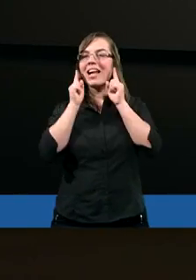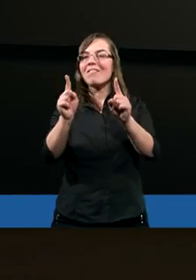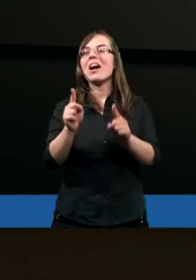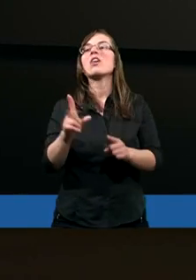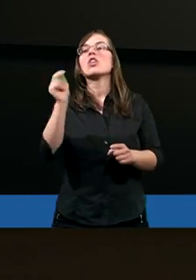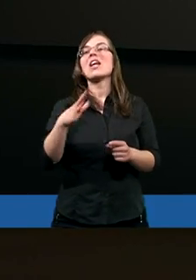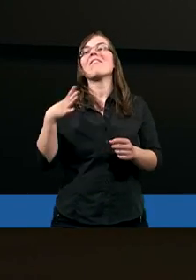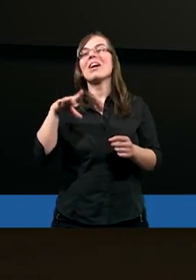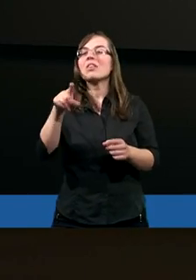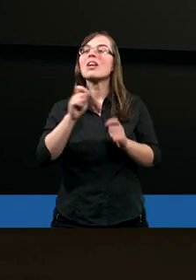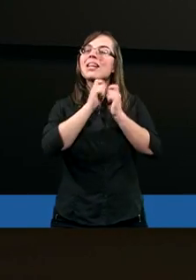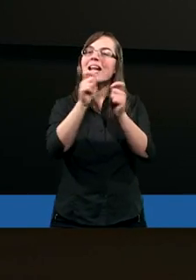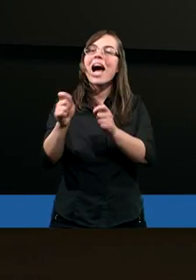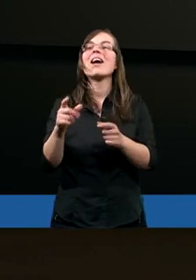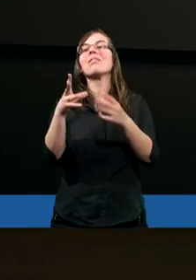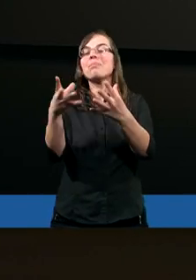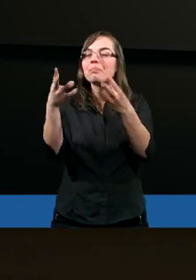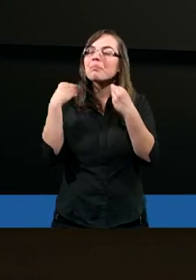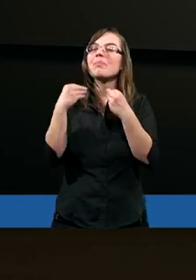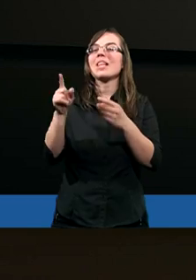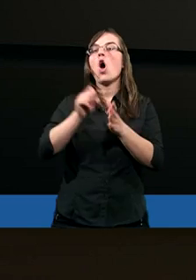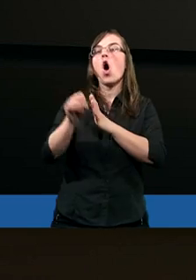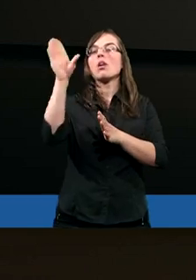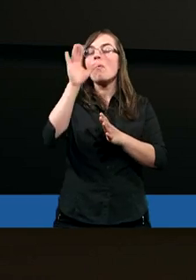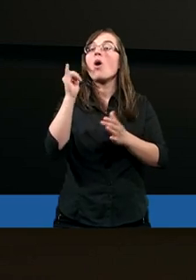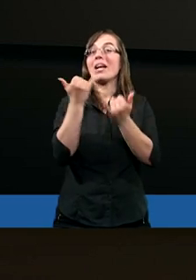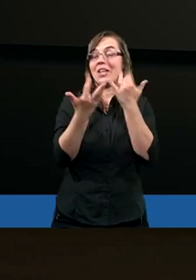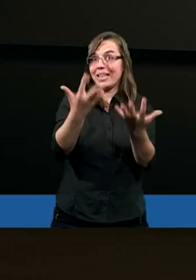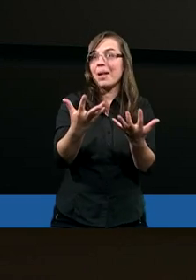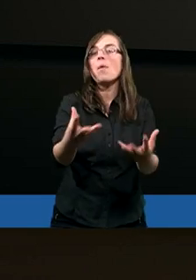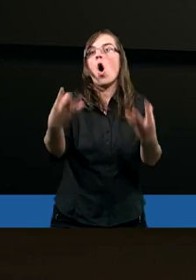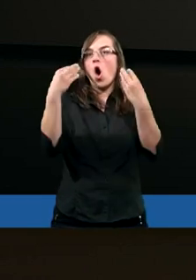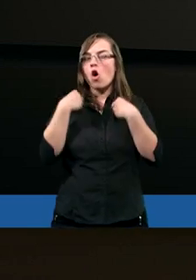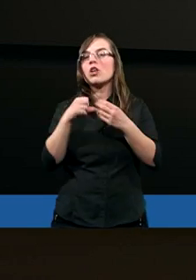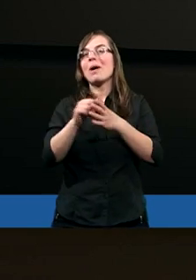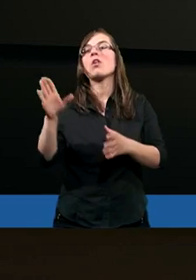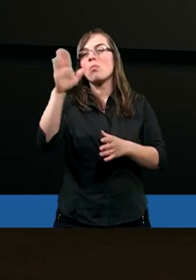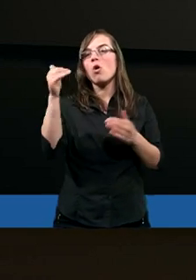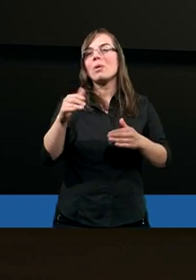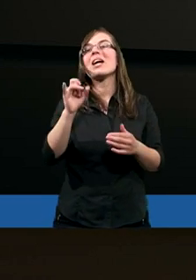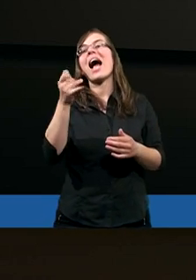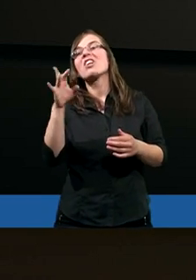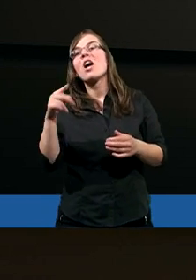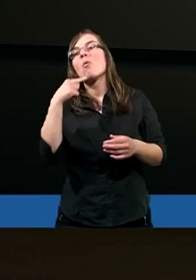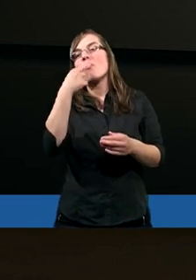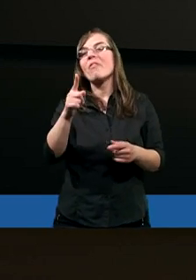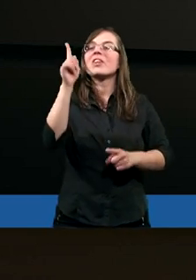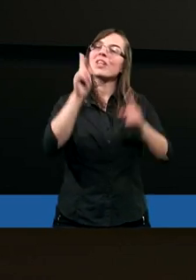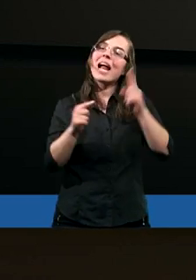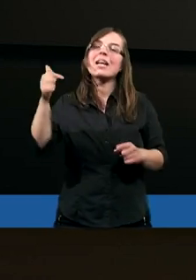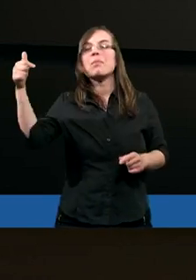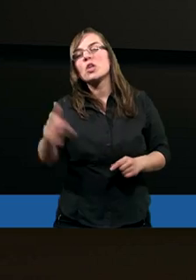wiara jest darem, to wszyscy mogą tą samą wiarę otrzymać. Ale tak jak Grzegorz powiedział, oczywiście potem trzeba